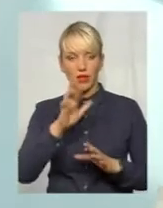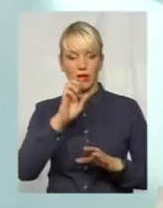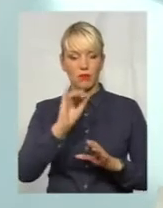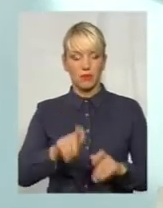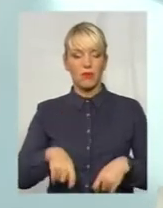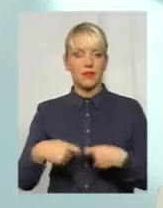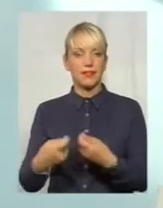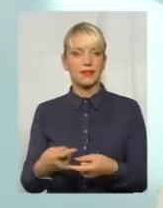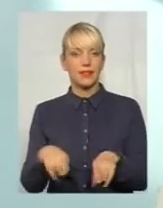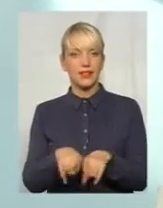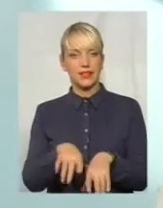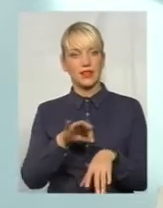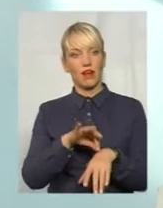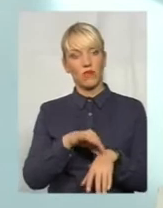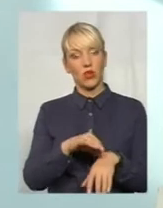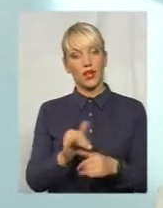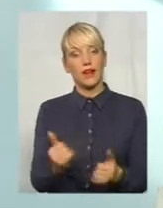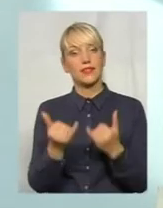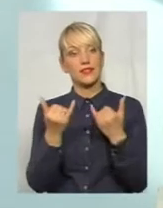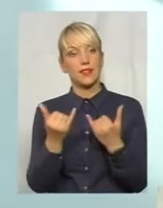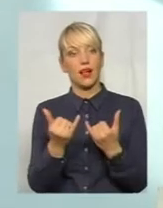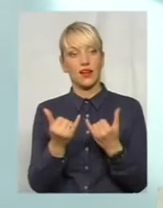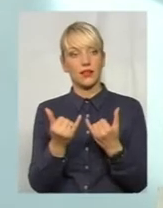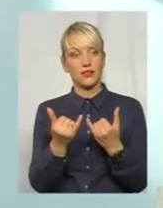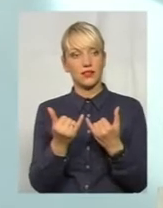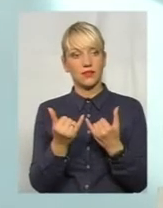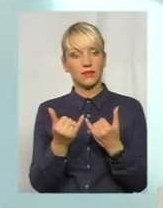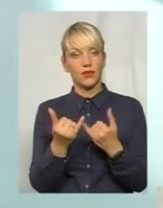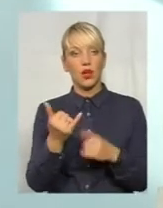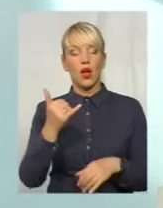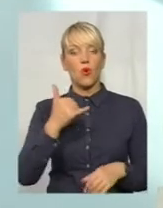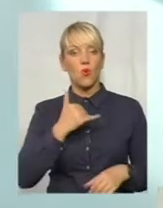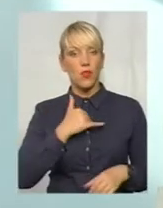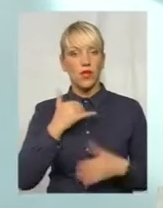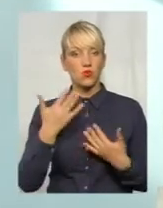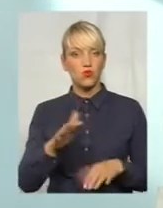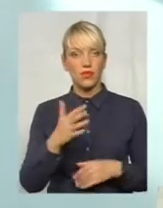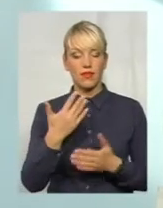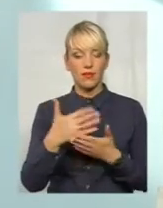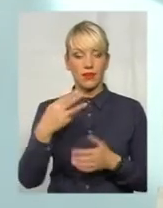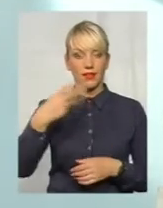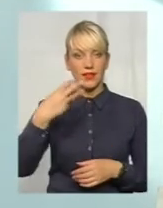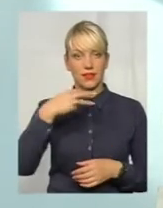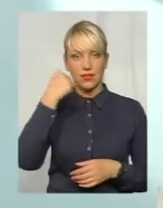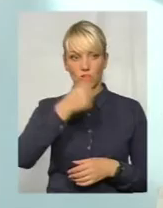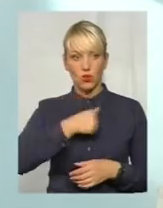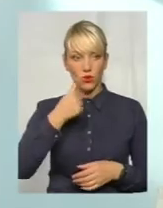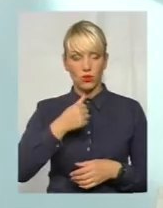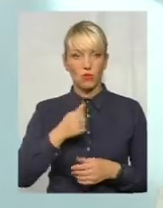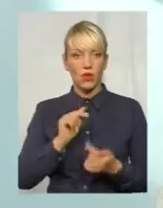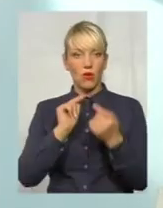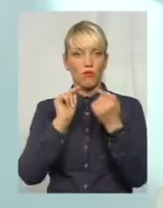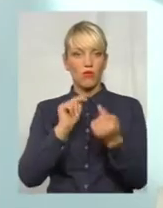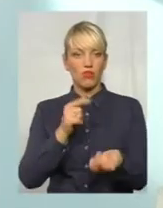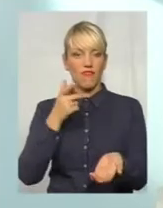захворювання просто не розповсюджувалося. Зараз, коли, слава Богу, на певні років 30 іде антивакцинальна пропаганда,